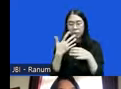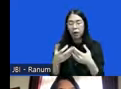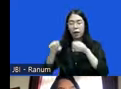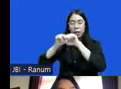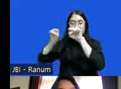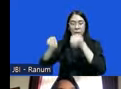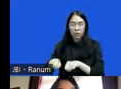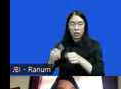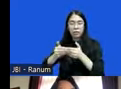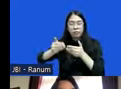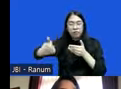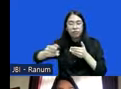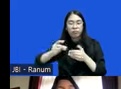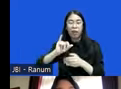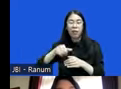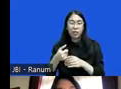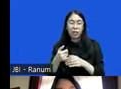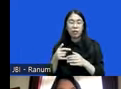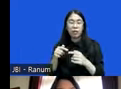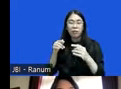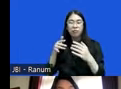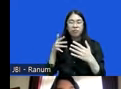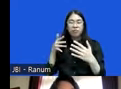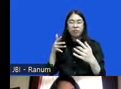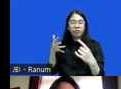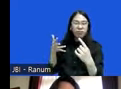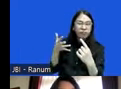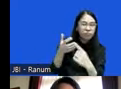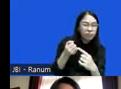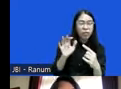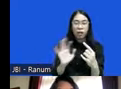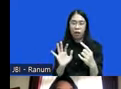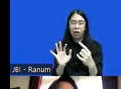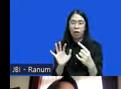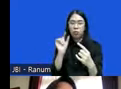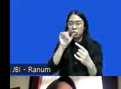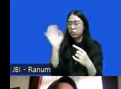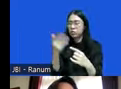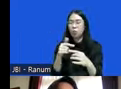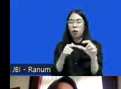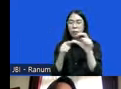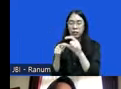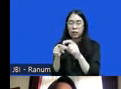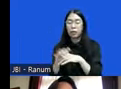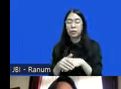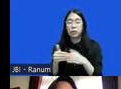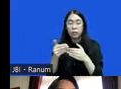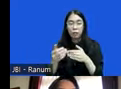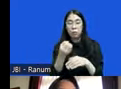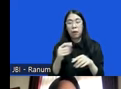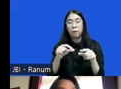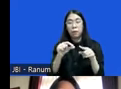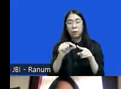tahapan RJ sendiri itu gak nyampe di seluruh penyidik menurut saya seperti itu dan nanti di beberapa slide berikutnya saya akan sampaikan